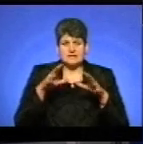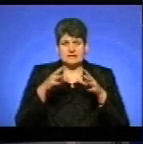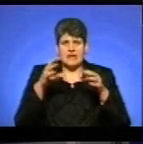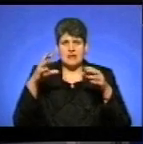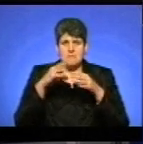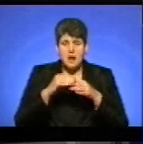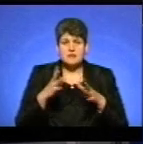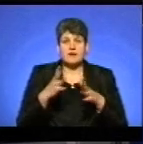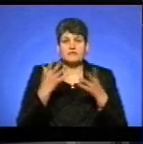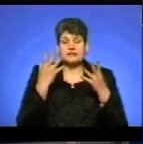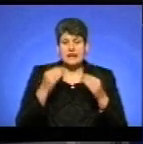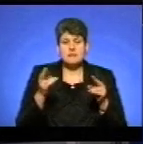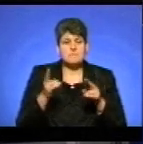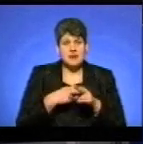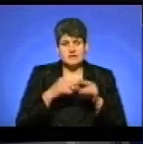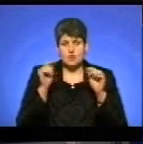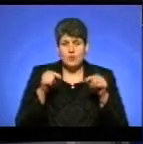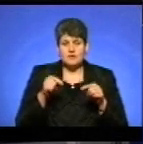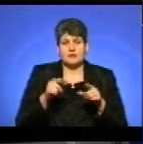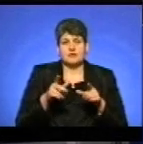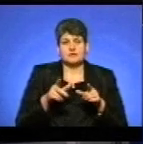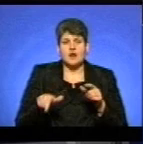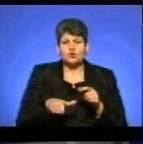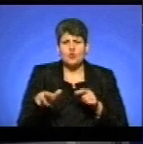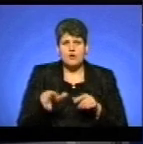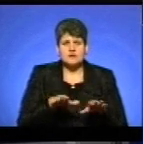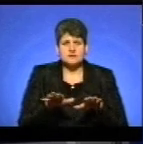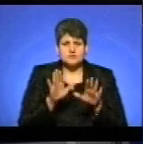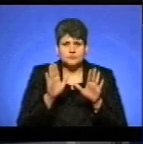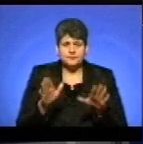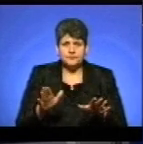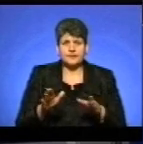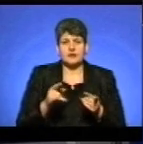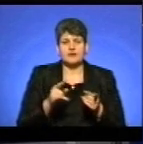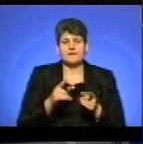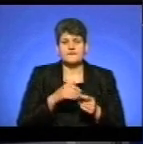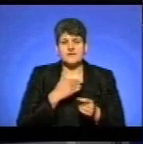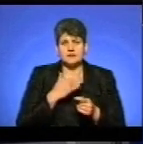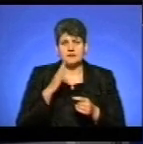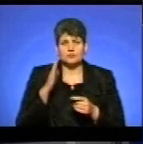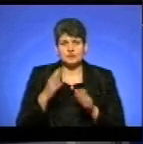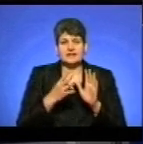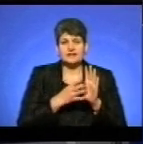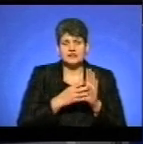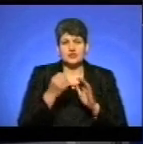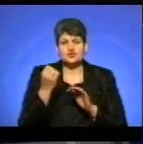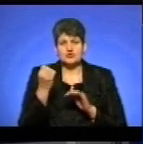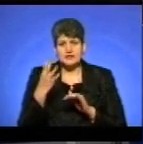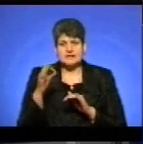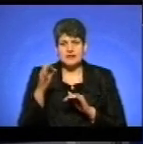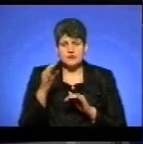Вдень без істотних опадів на дорогах ожеледиться північно-західний вітер з переходом на південно-західний від 9 до 14